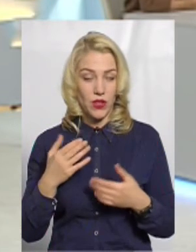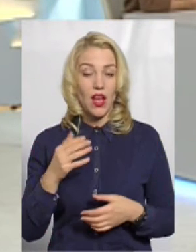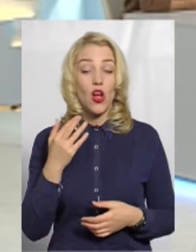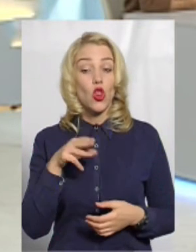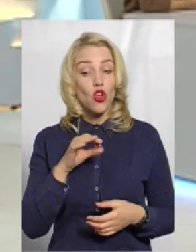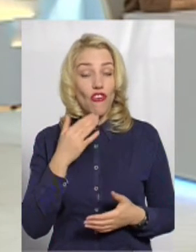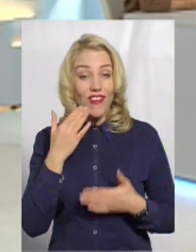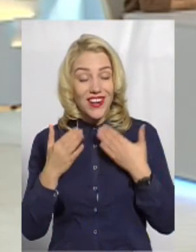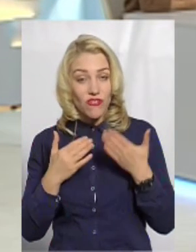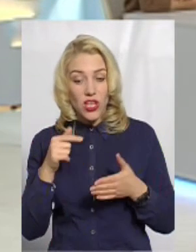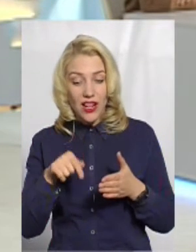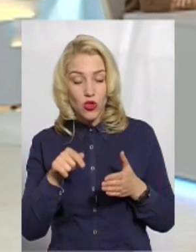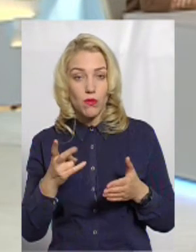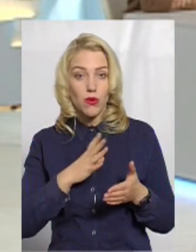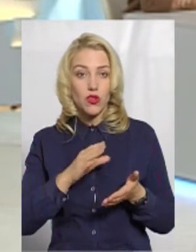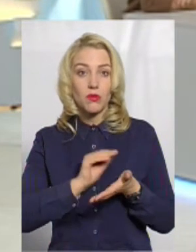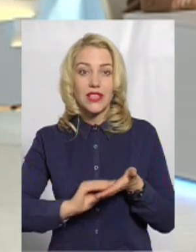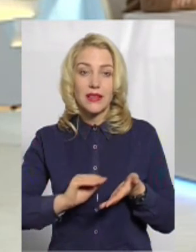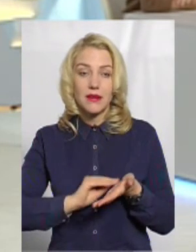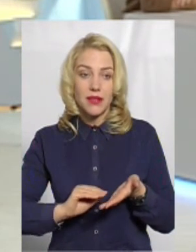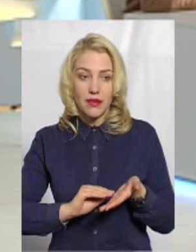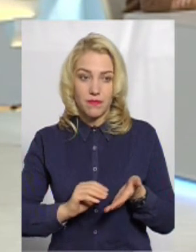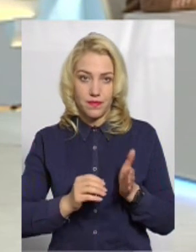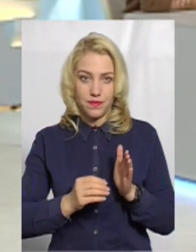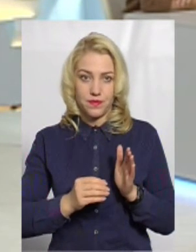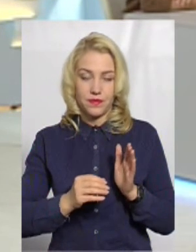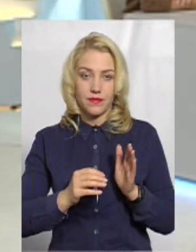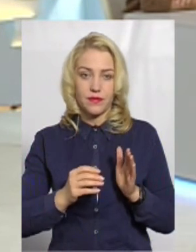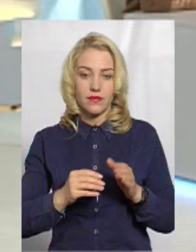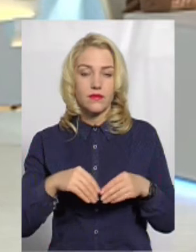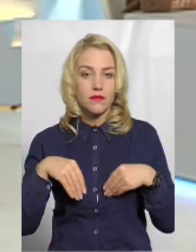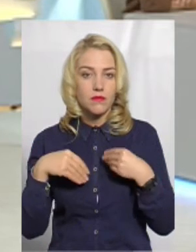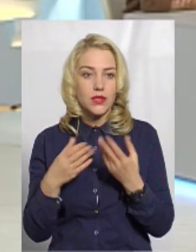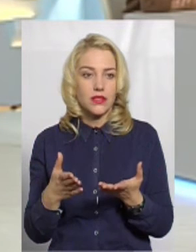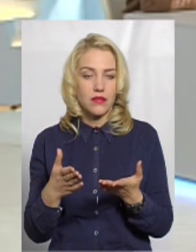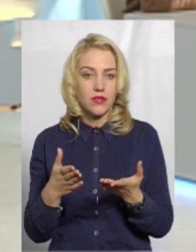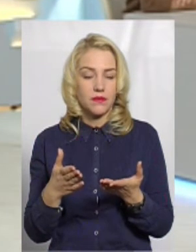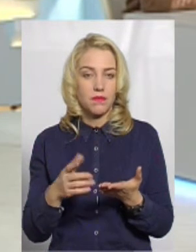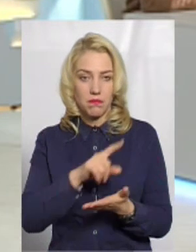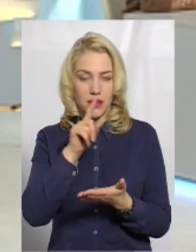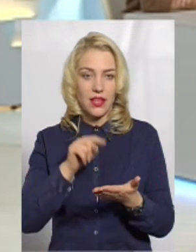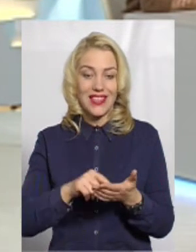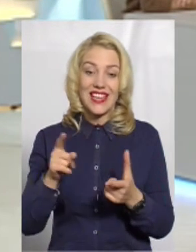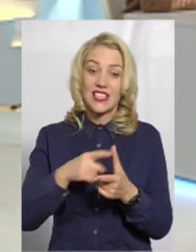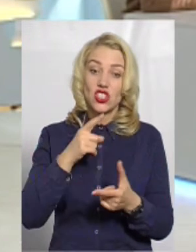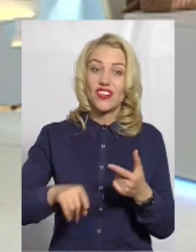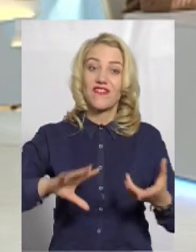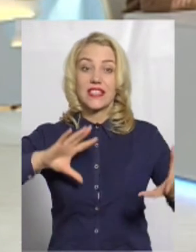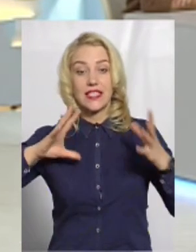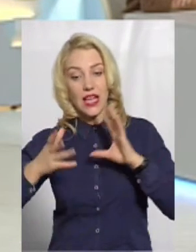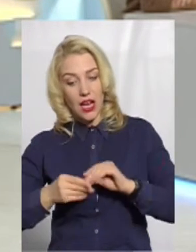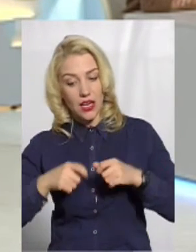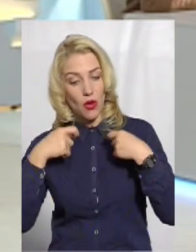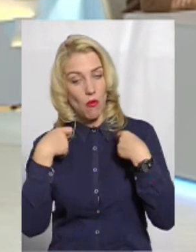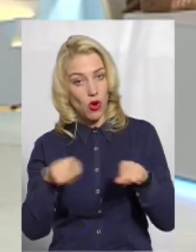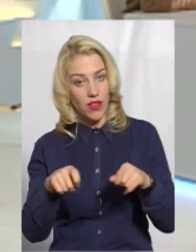референдумі, в референдумі повинно було поставити, ну, так, референдум. Чи взагалі продавати